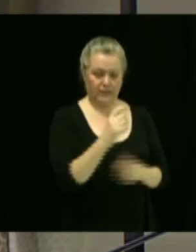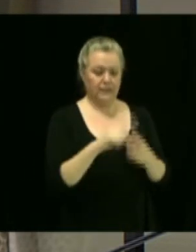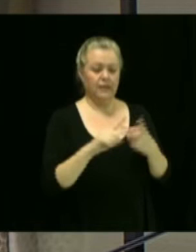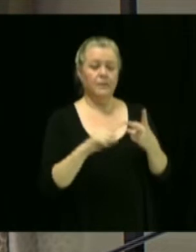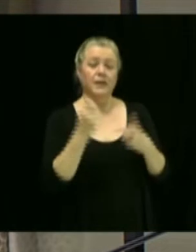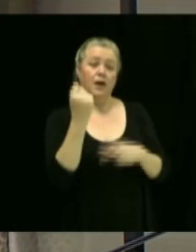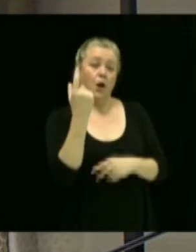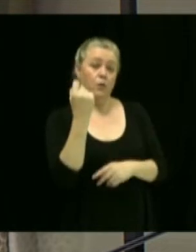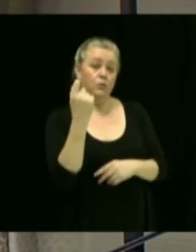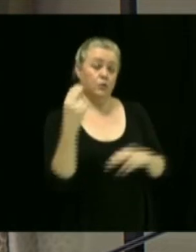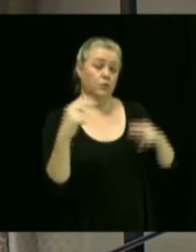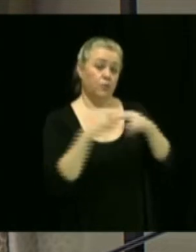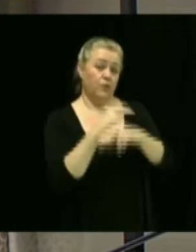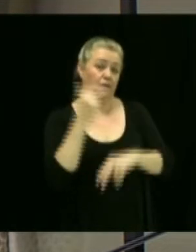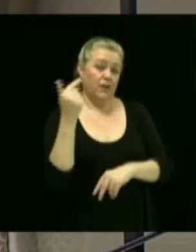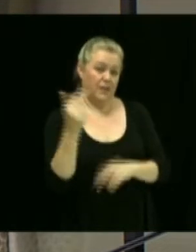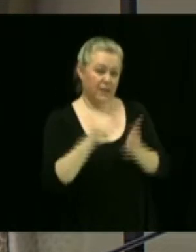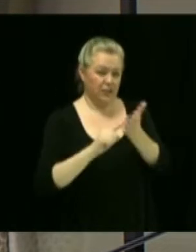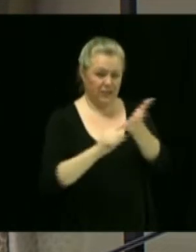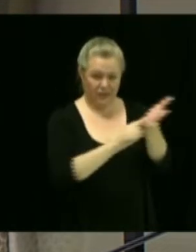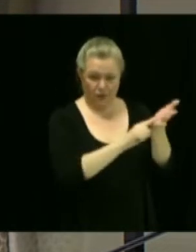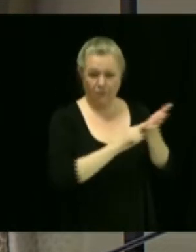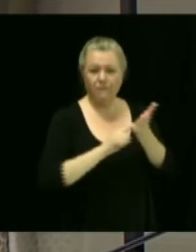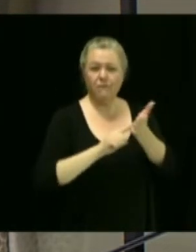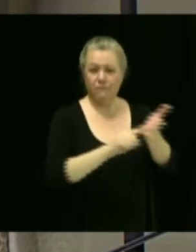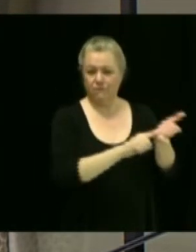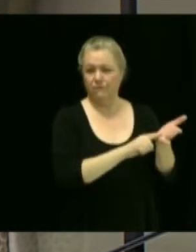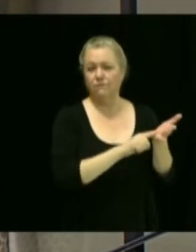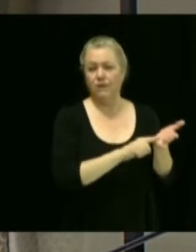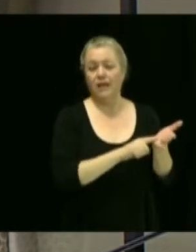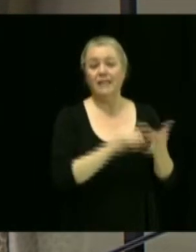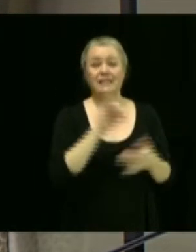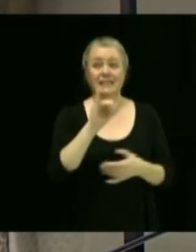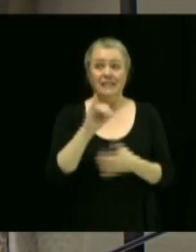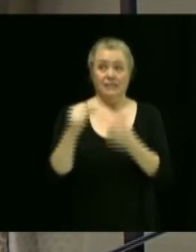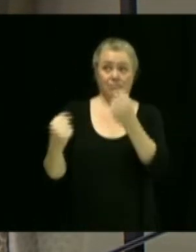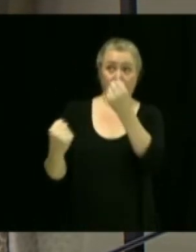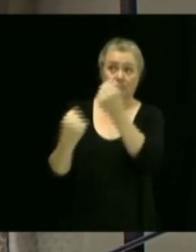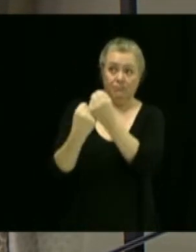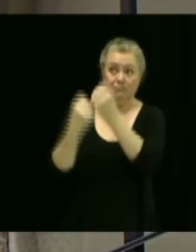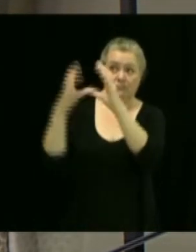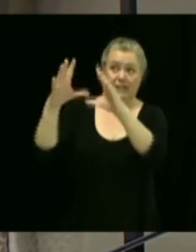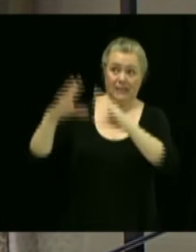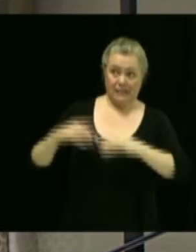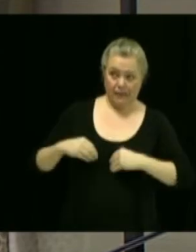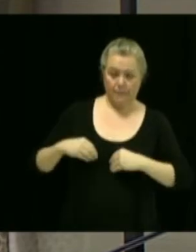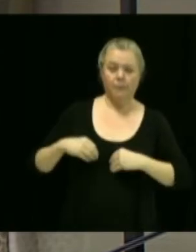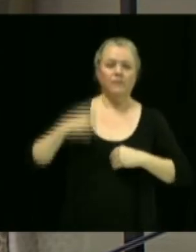il y lieu si la subvention est obtenue de convenir d'une entente, étant donné que la subvention est versée à la MRC.